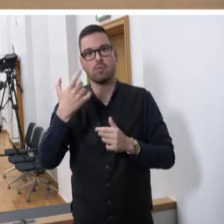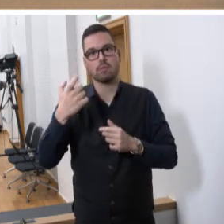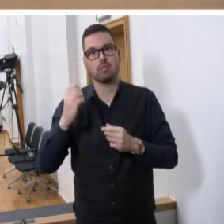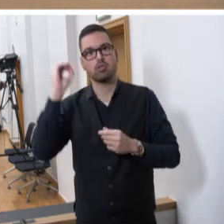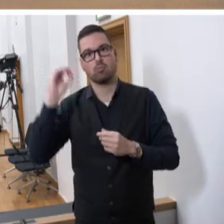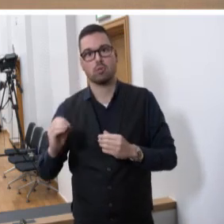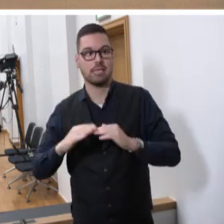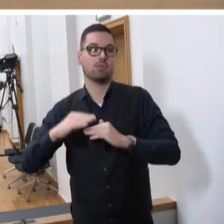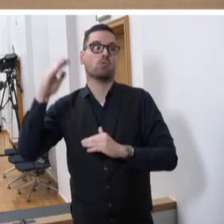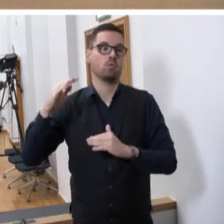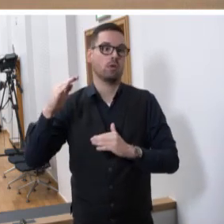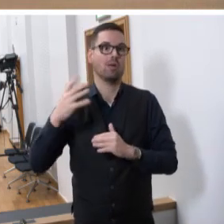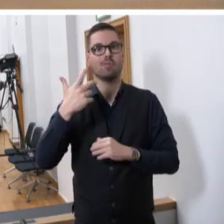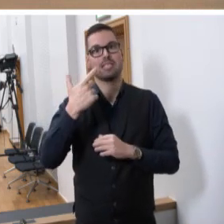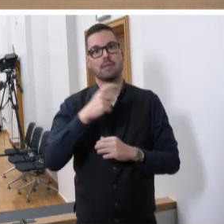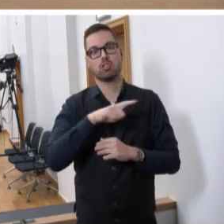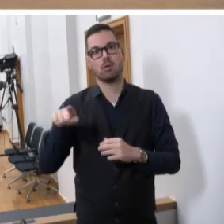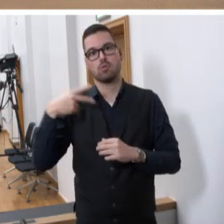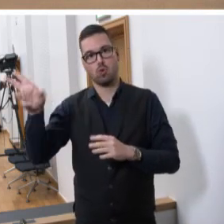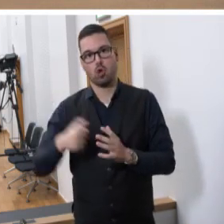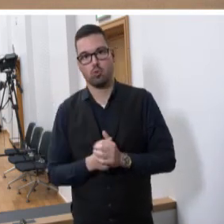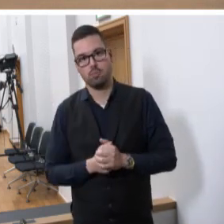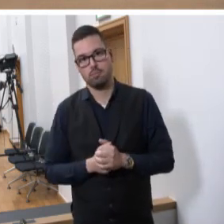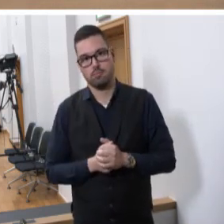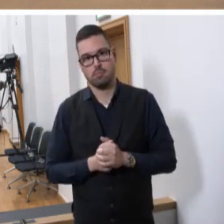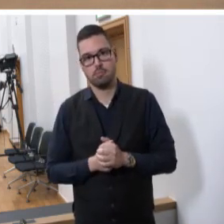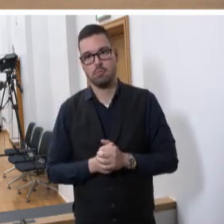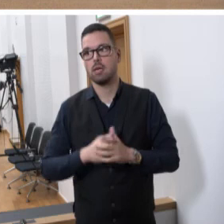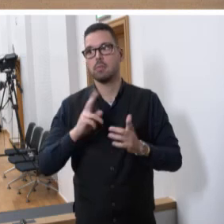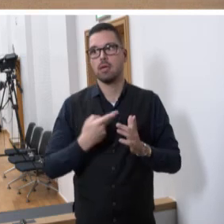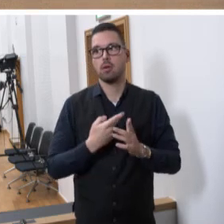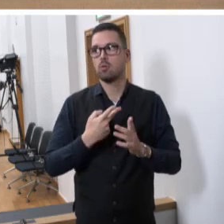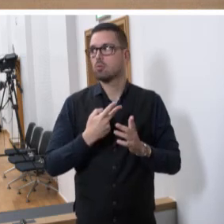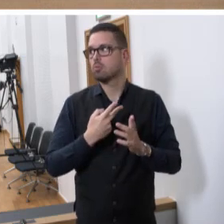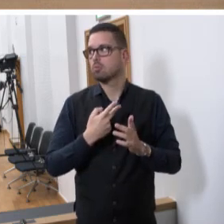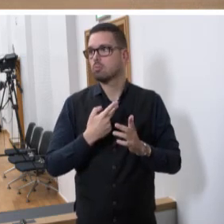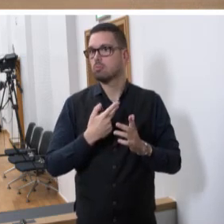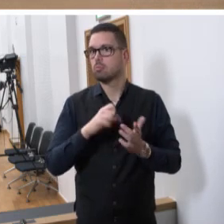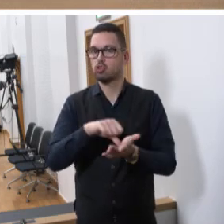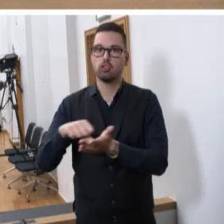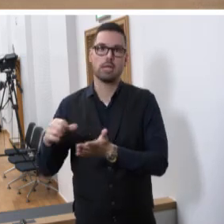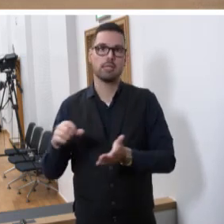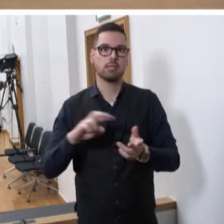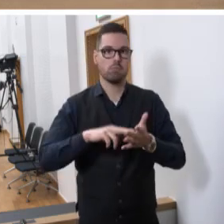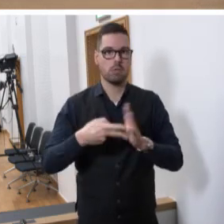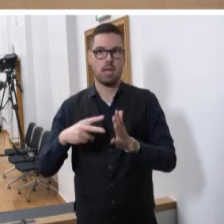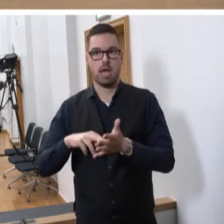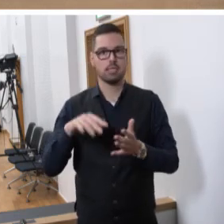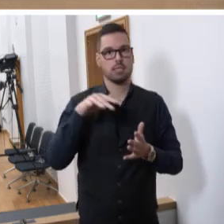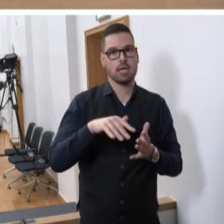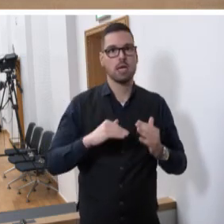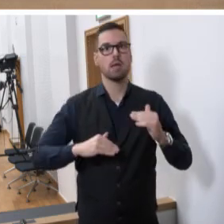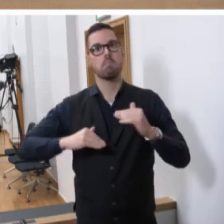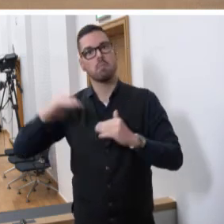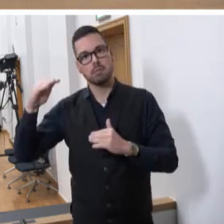auf insgesamt 20.000 Euro. Aber auch im Stellenplan wird sich einiges tun. Die maximalen